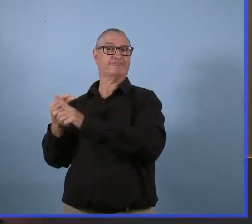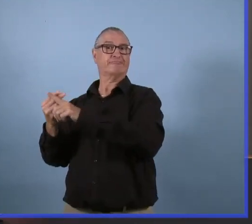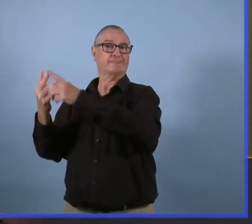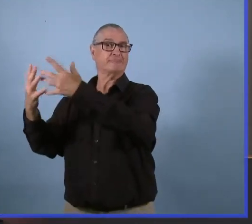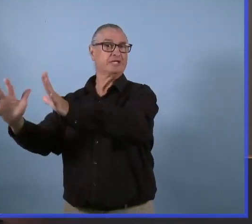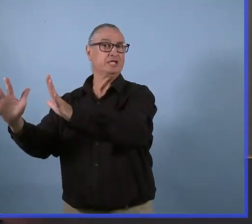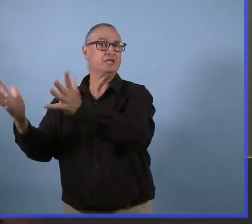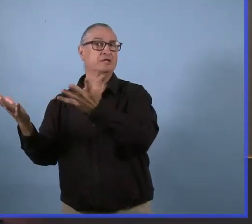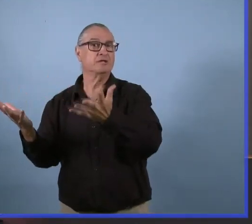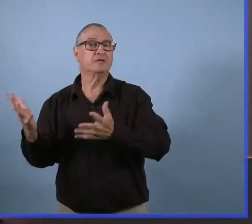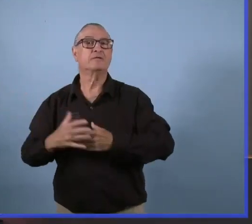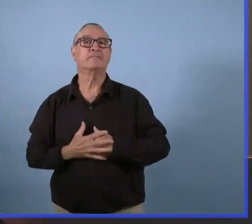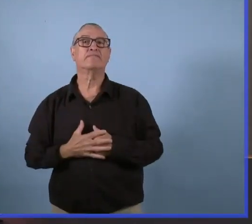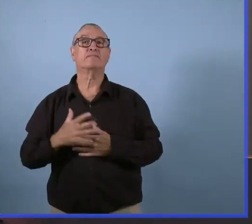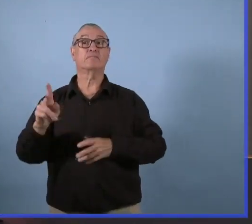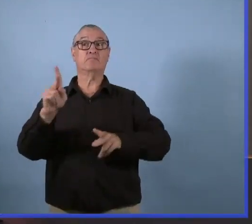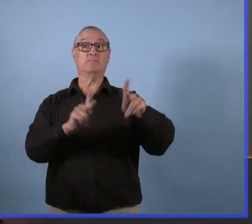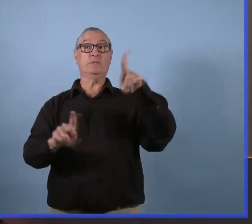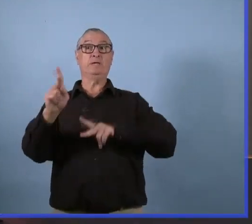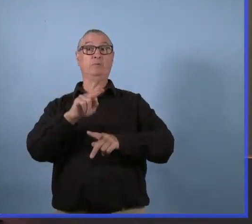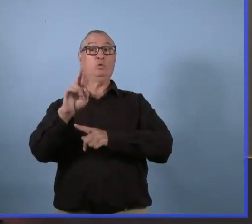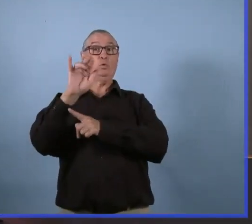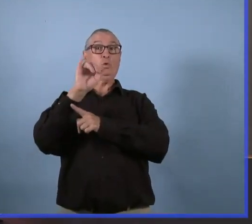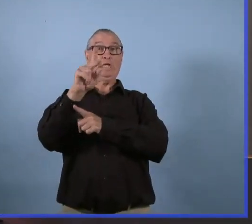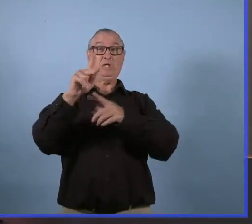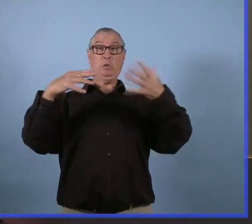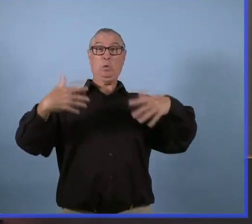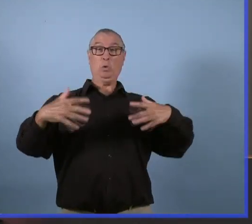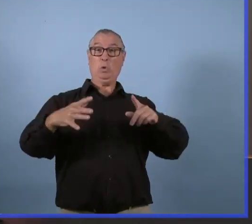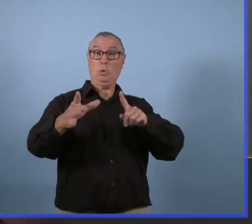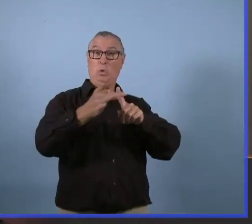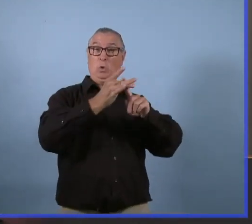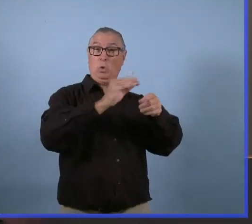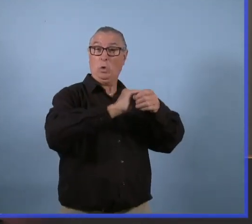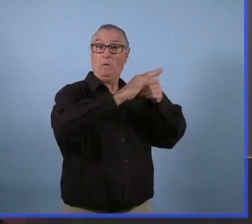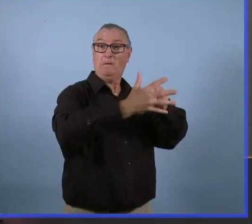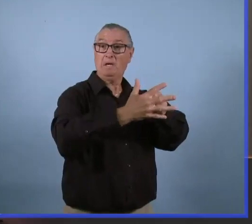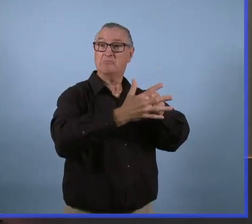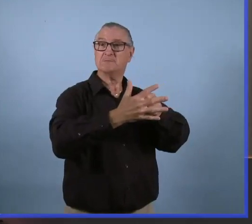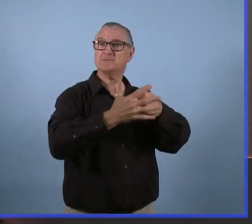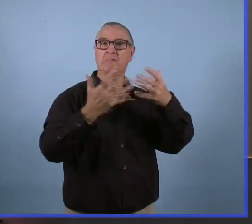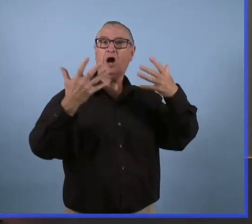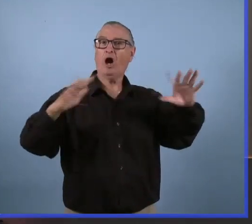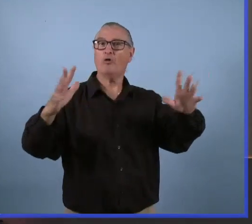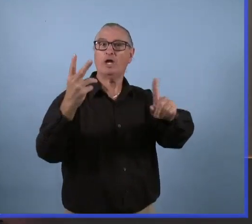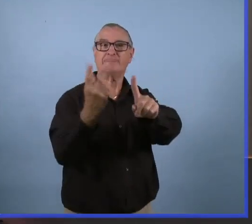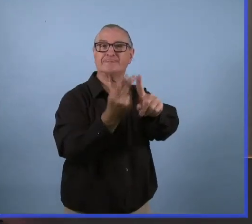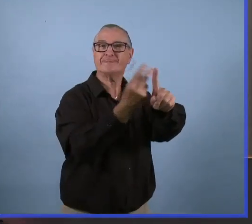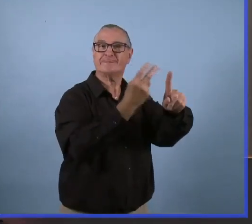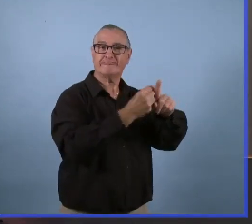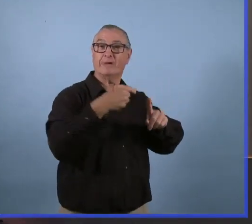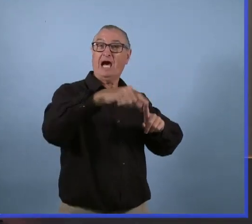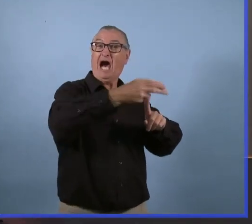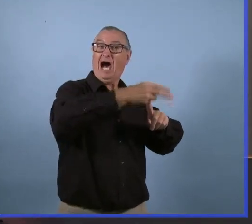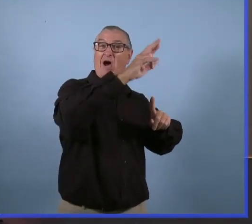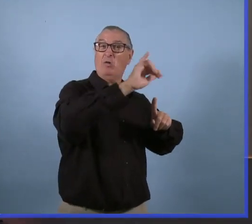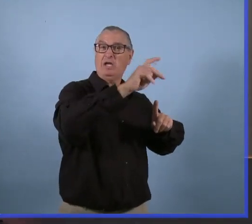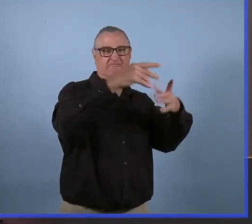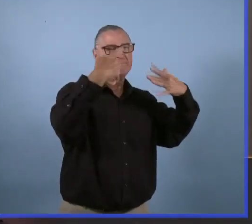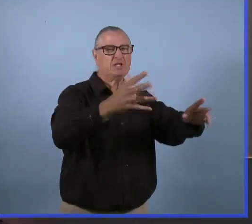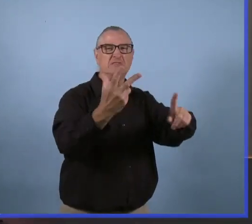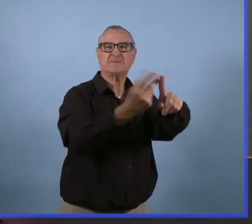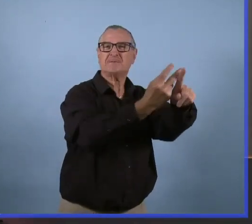soins actifs, il y a encore des gens qui se font vacciner et qui reçoivent leur deuxième dose. Ça, ça continue.